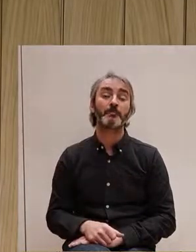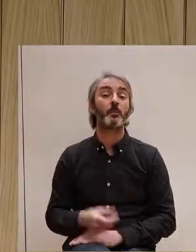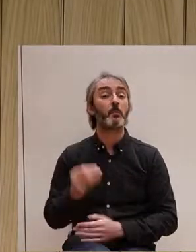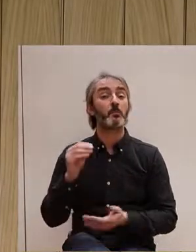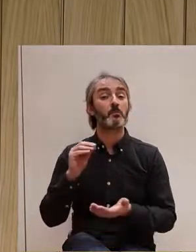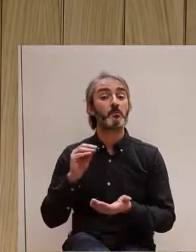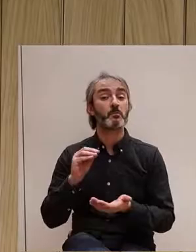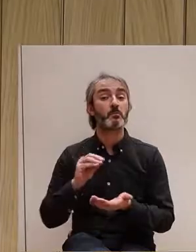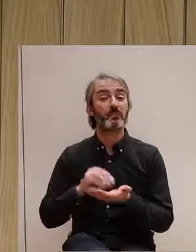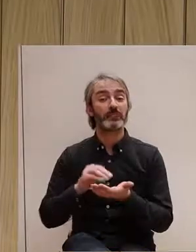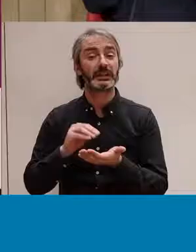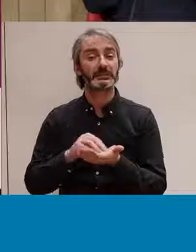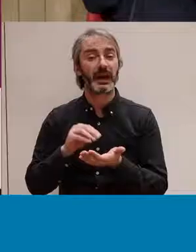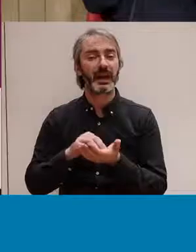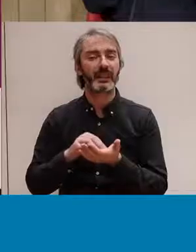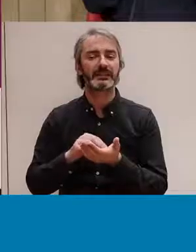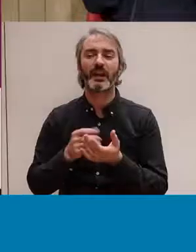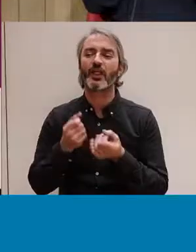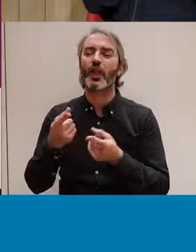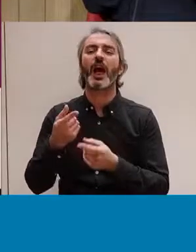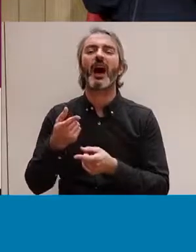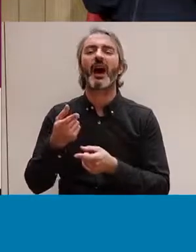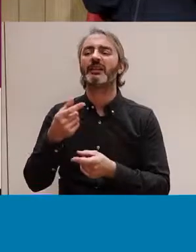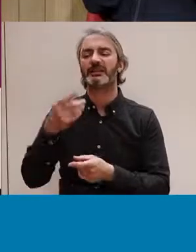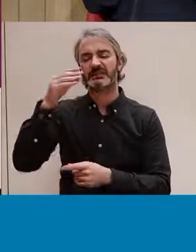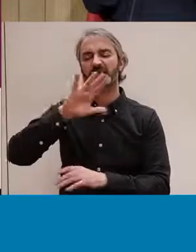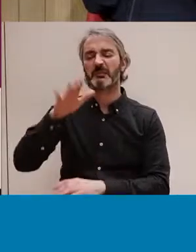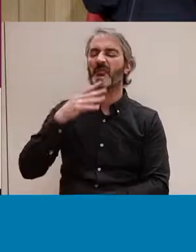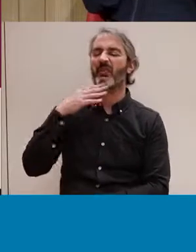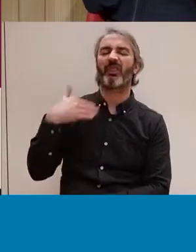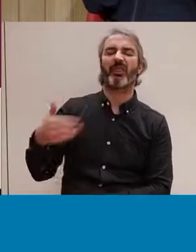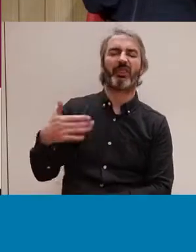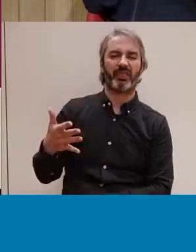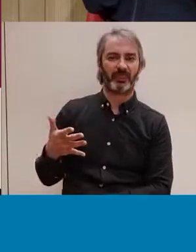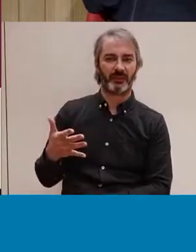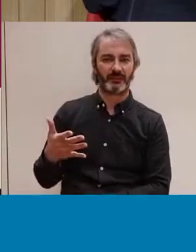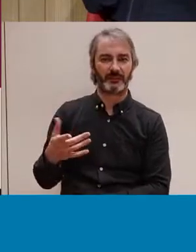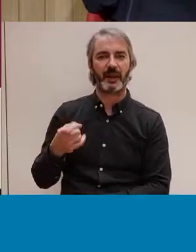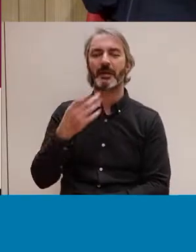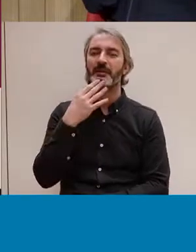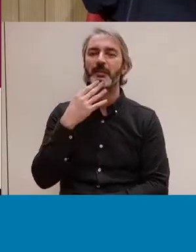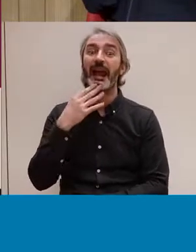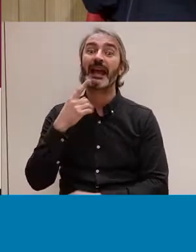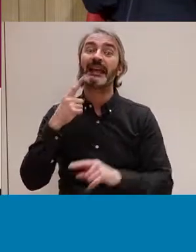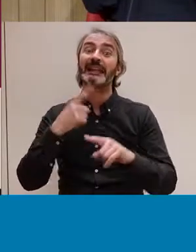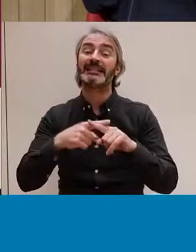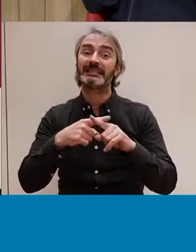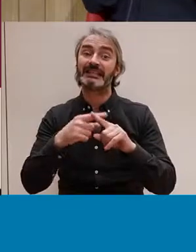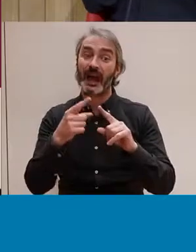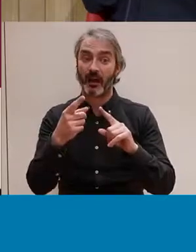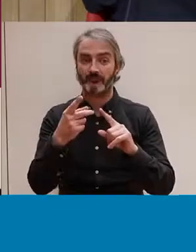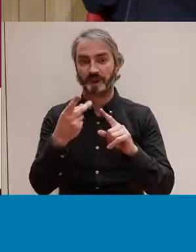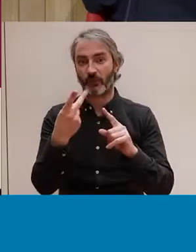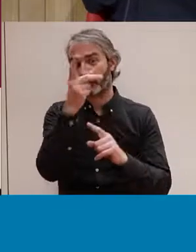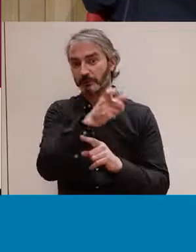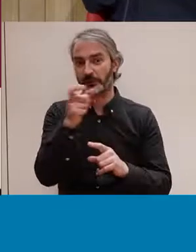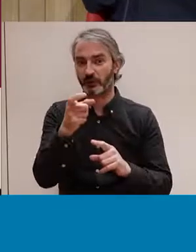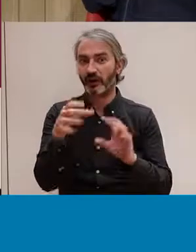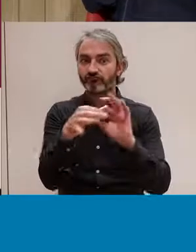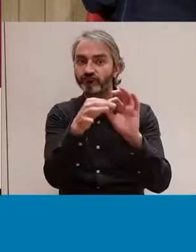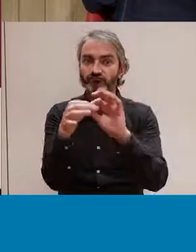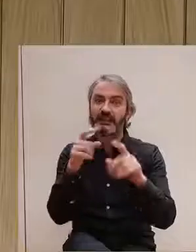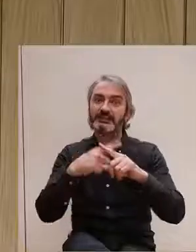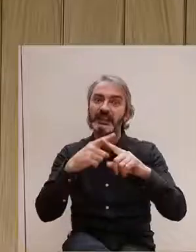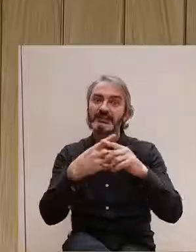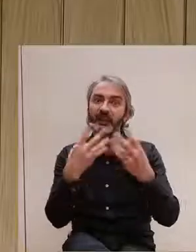dona gaire valor, no?, és a dir, que es dona molt més valor a nivell social al sexe compartit que a la masturbació, no?, el sexe compartit molts